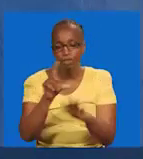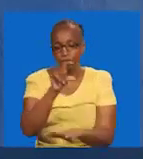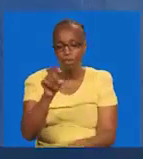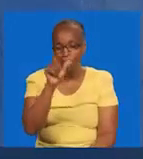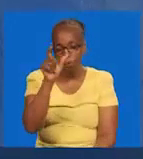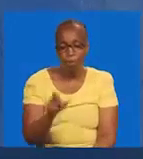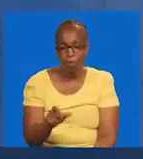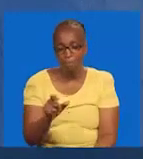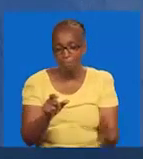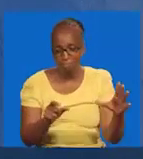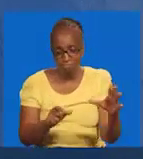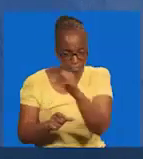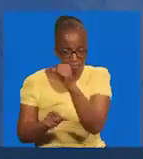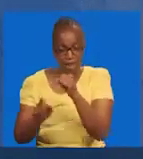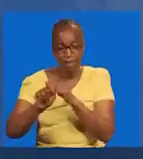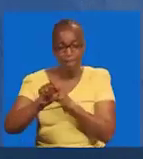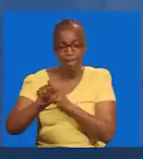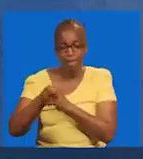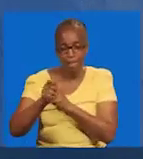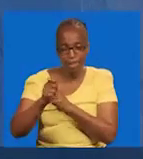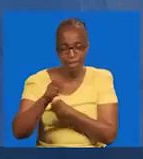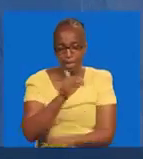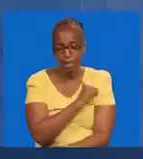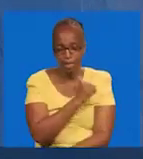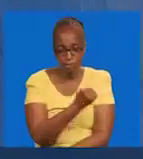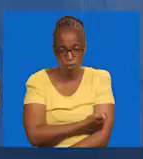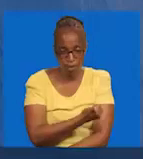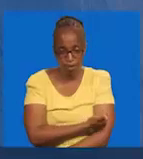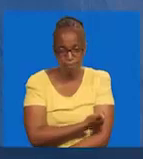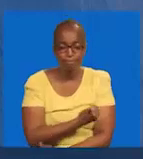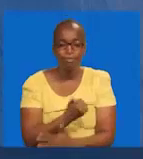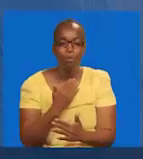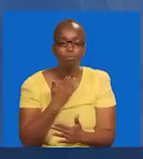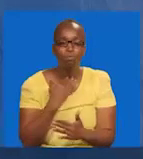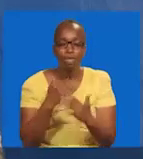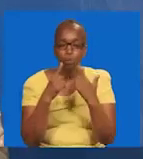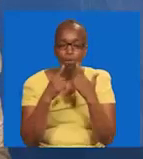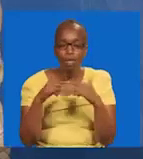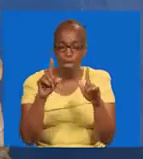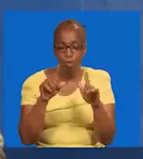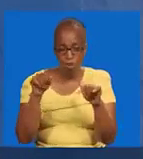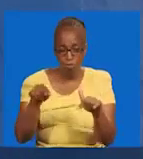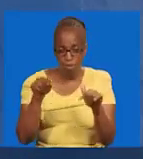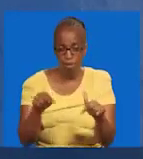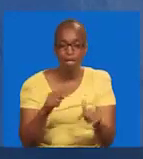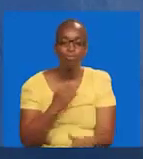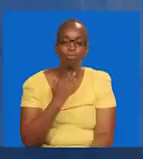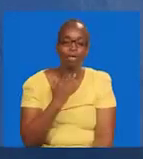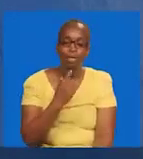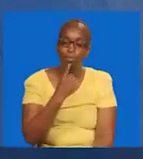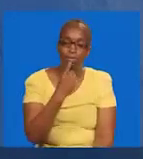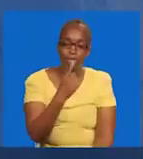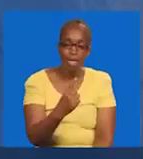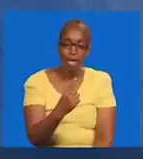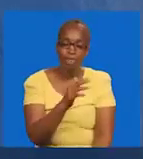kumunyanganya funguosa mamulaka yule muofu shetani. Nataka kukutangazia subuhu ya leo, ni kuambie